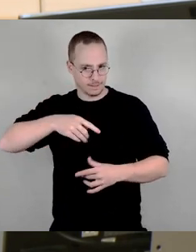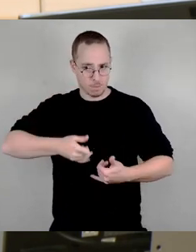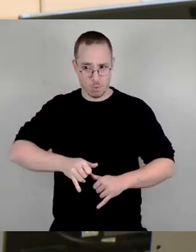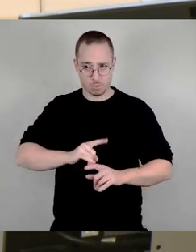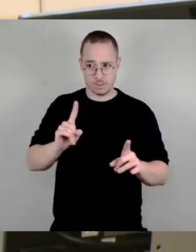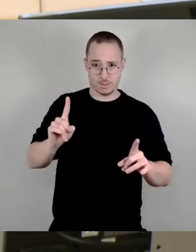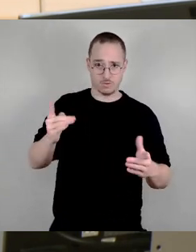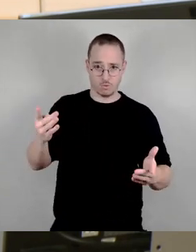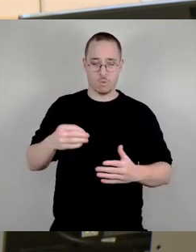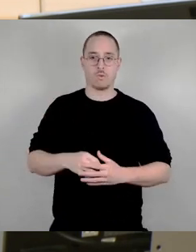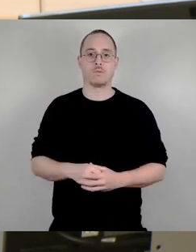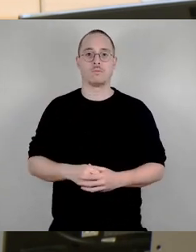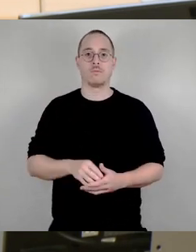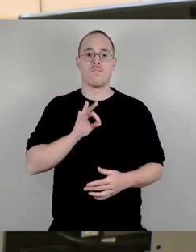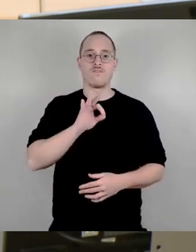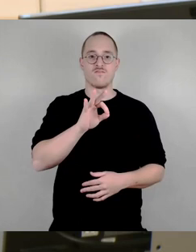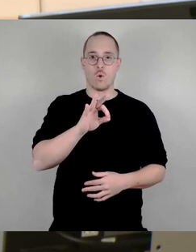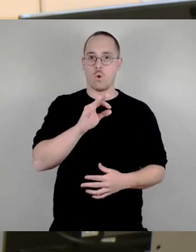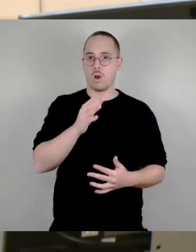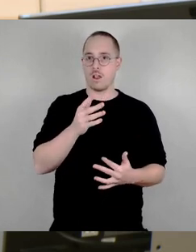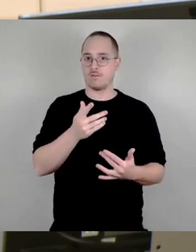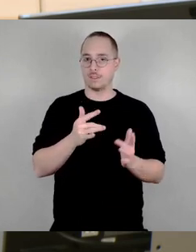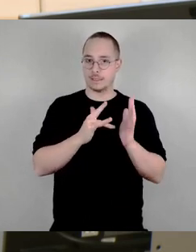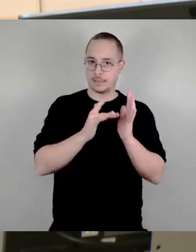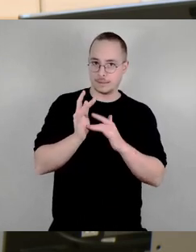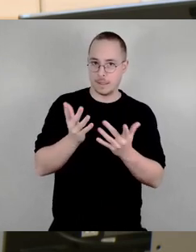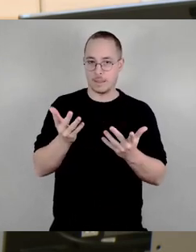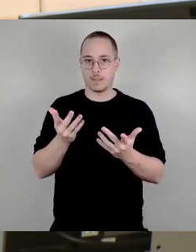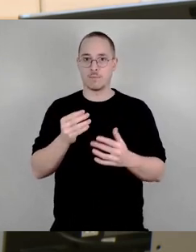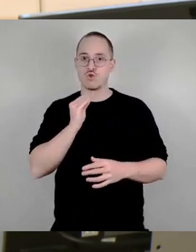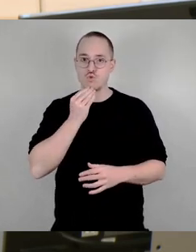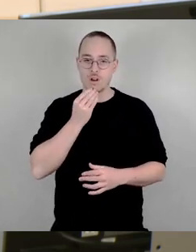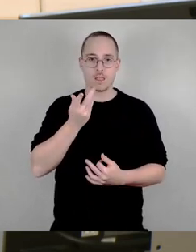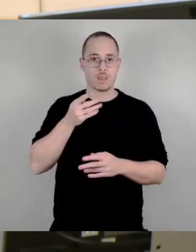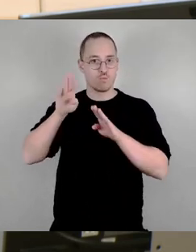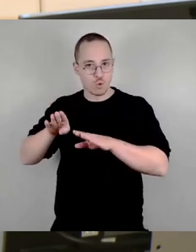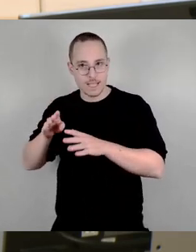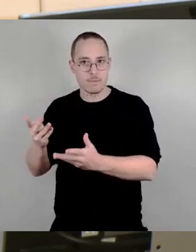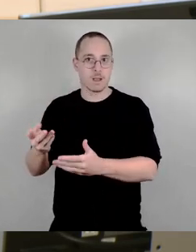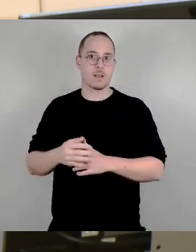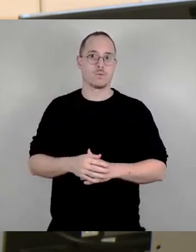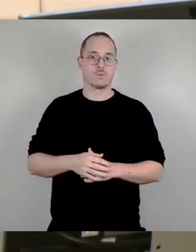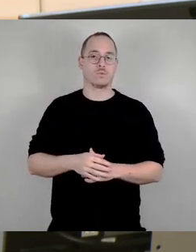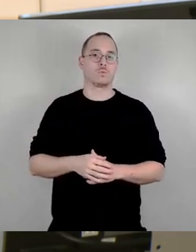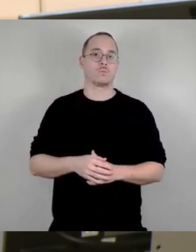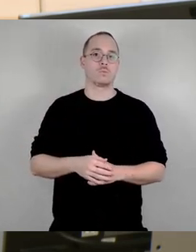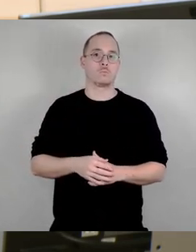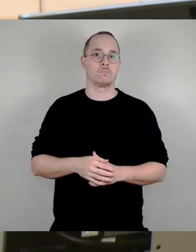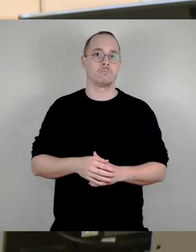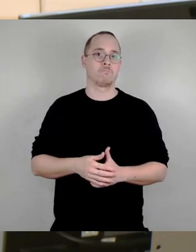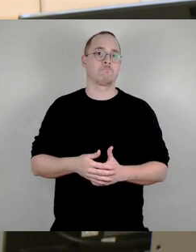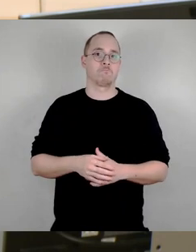Für Christen, für Juden, für Muslime. Das ist unbestritten und das ist unser gemeinsames Ansinnen.